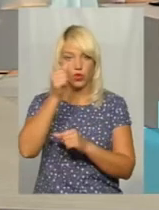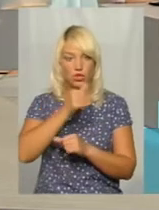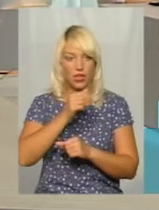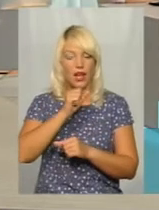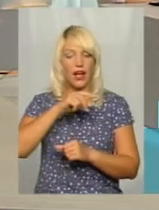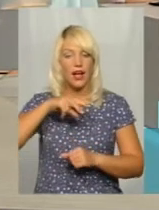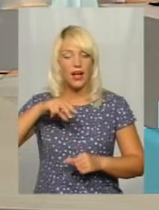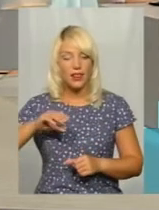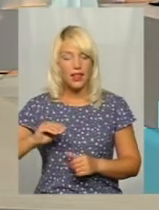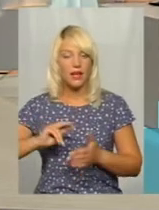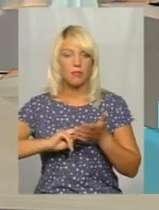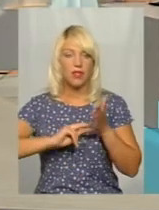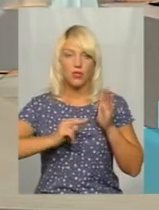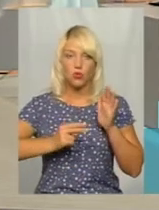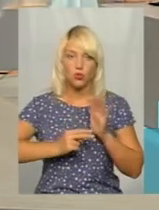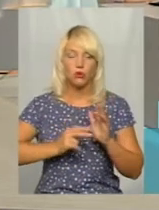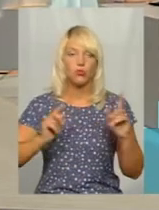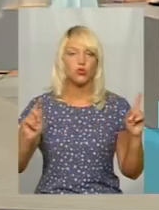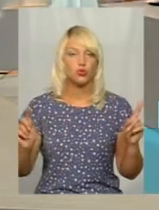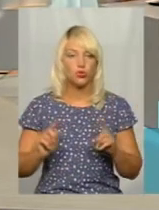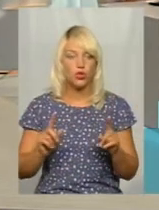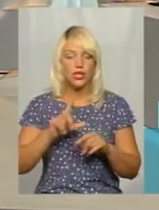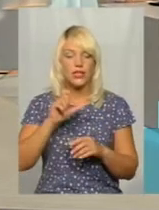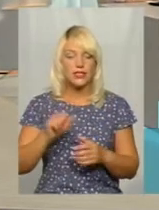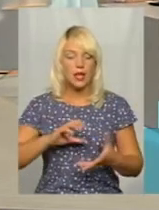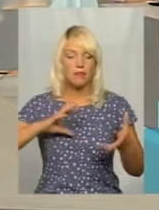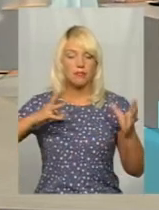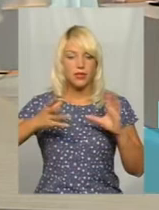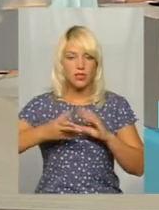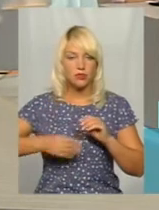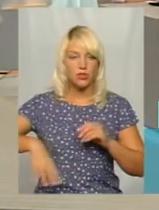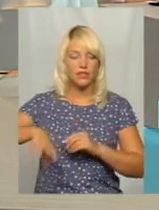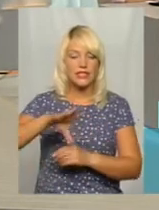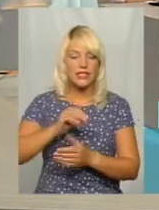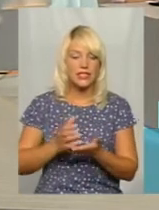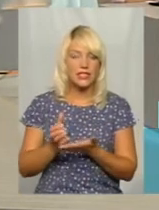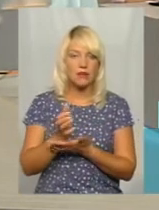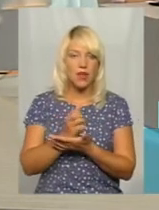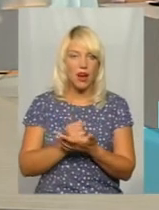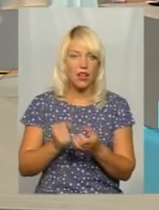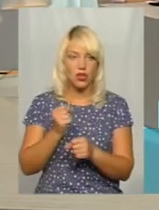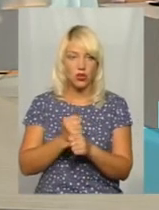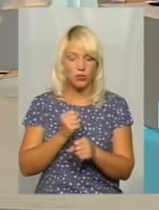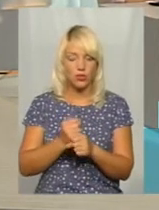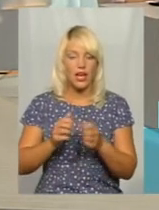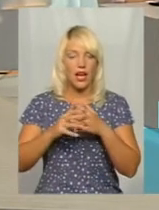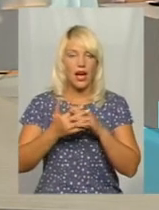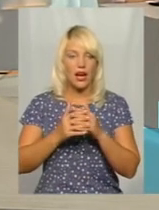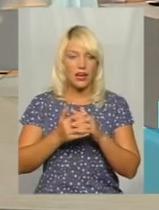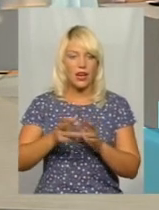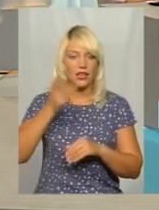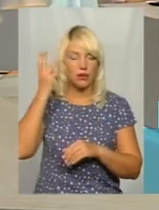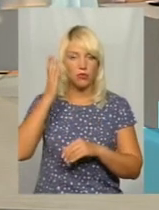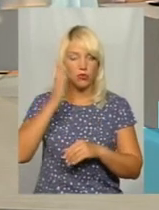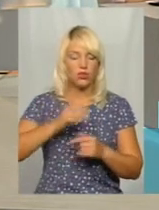плануємо, що за підсумками всіх збиральних робіт аграрії Хмельниччини будуть мати